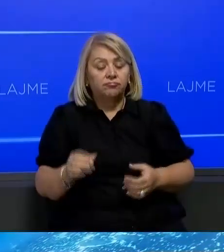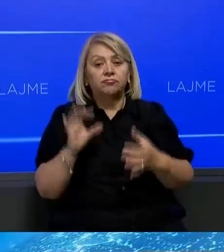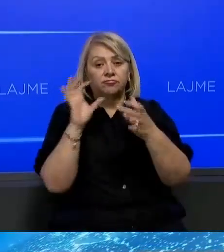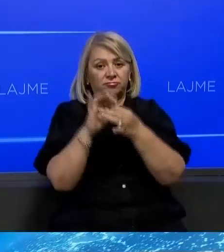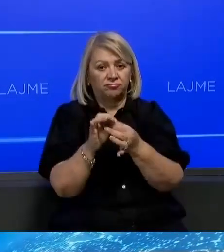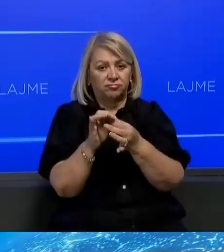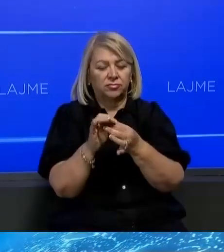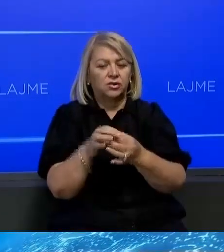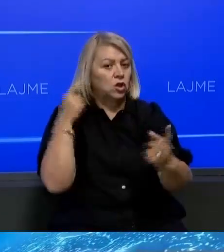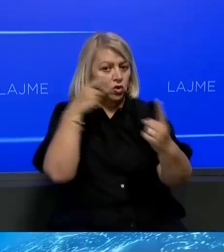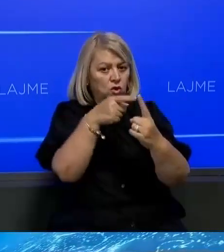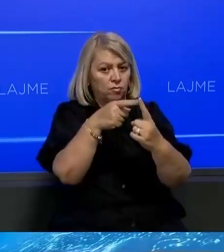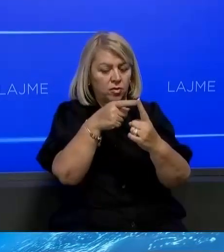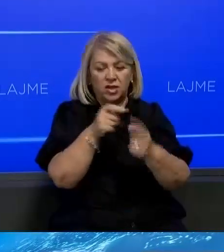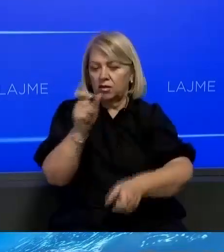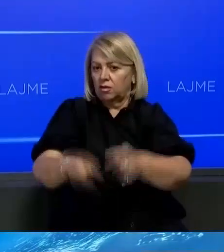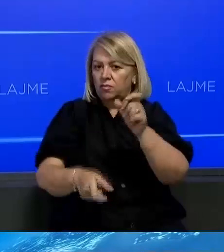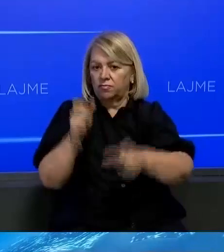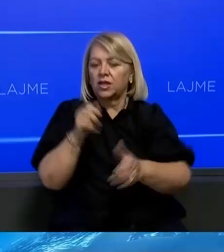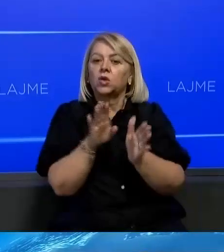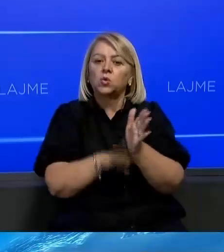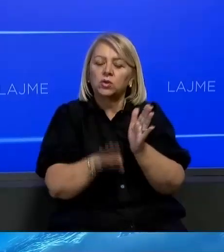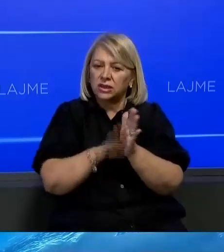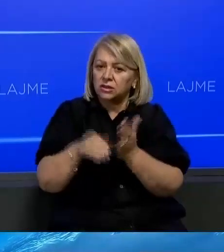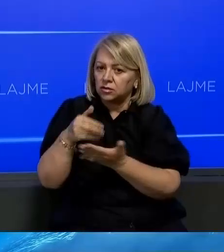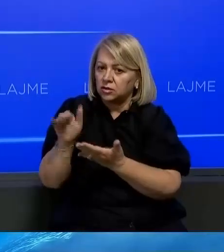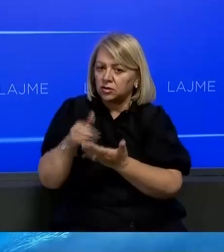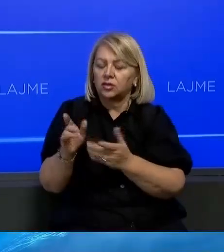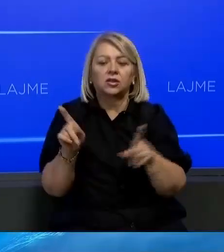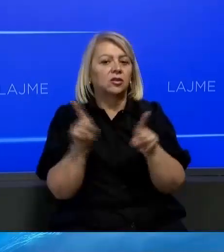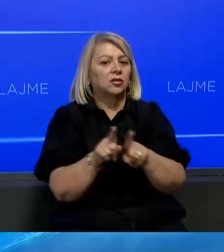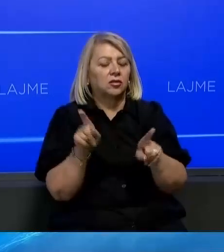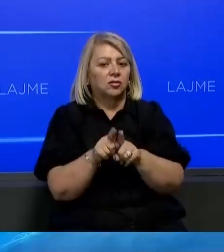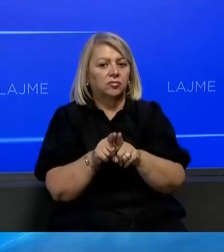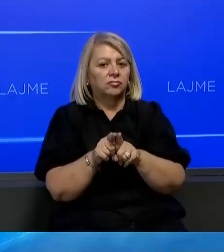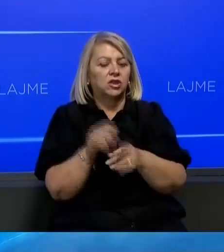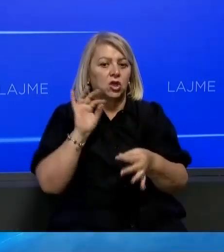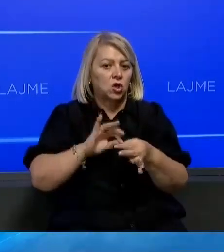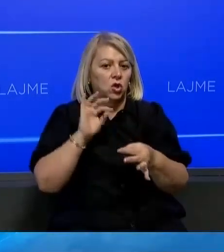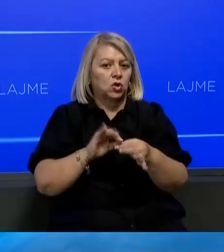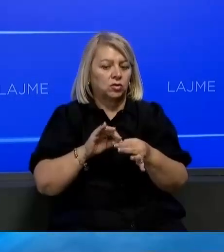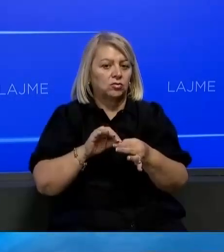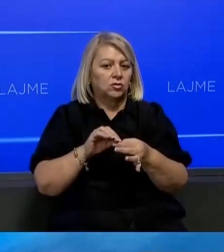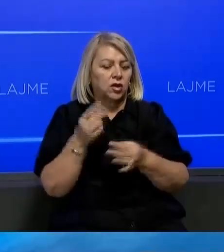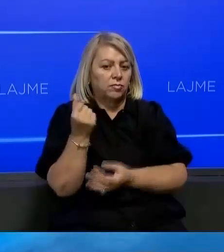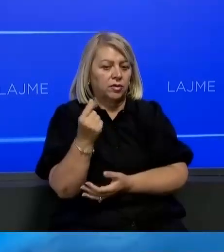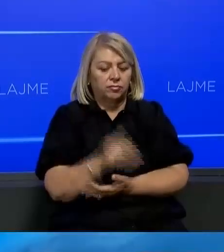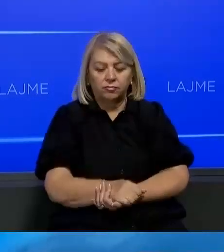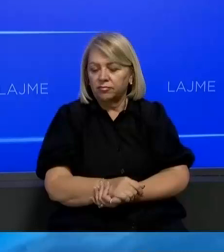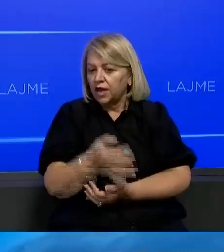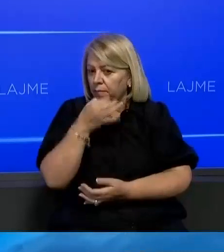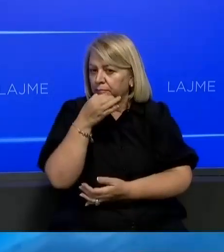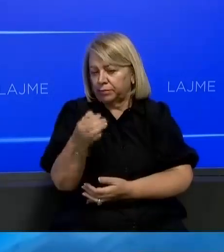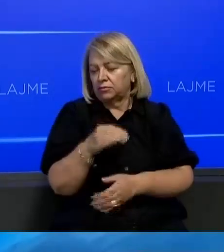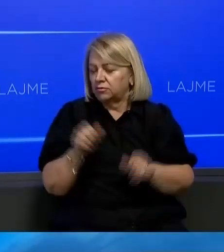eficiencë synojmë që konsumatorët të ulin shpenzimet e gjithashtu edhe ta kursejnë gjepin e tyre. Ata bëjnë i përgjët